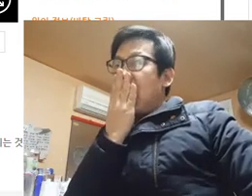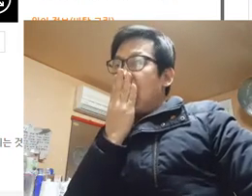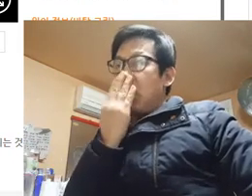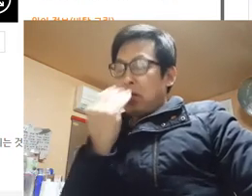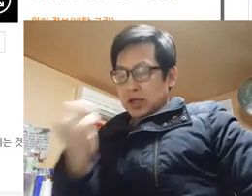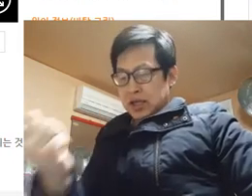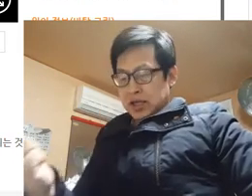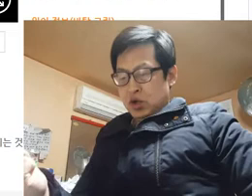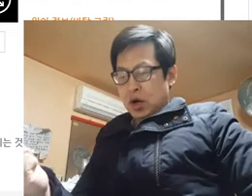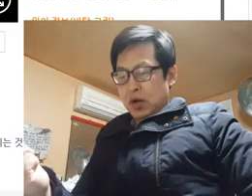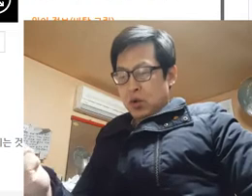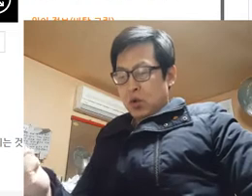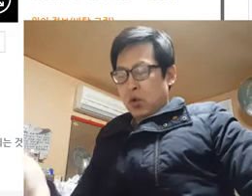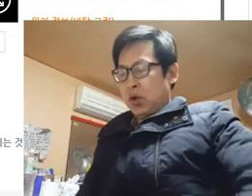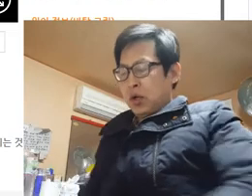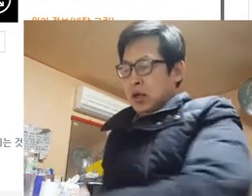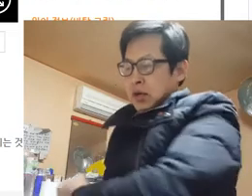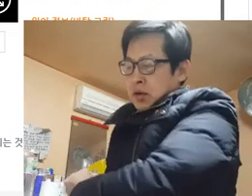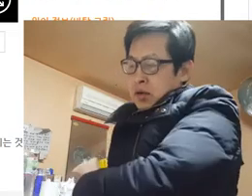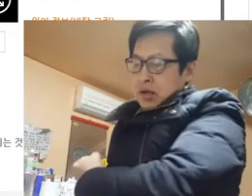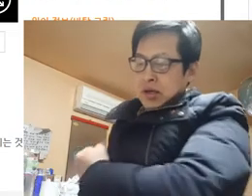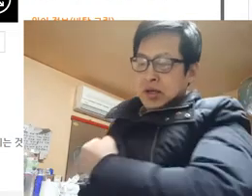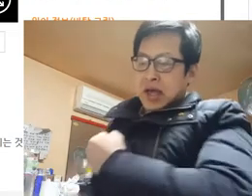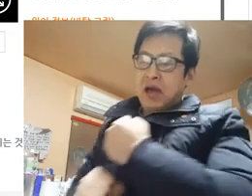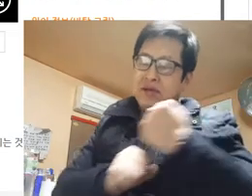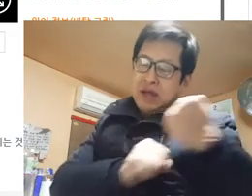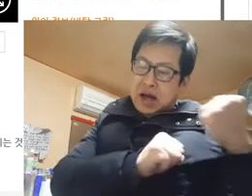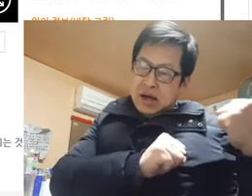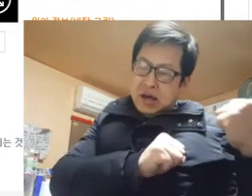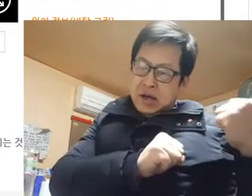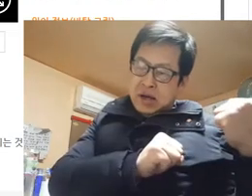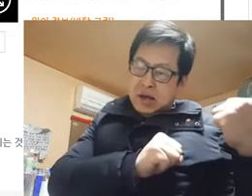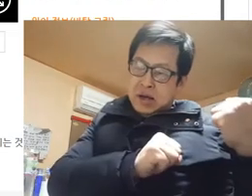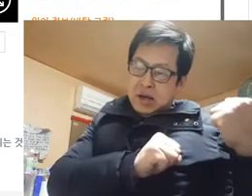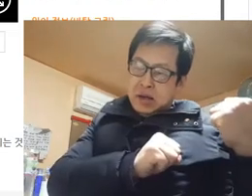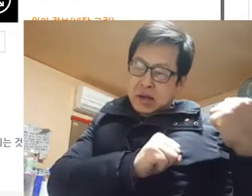지루하고 게으르다